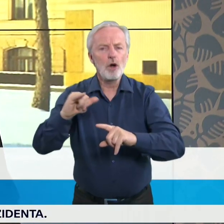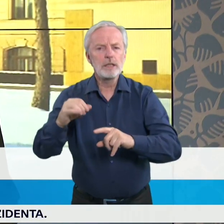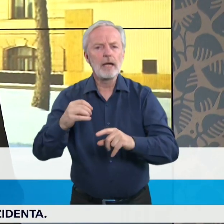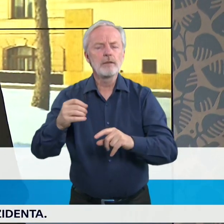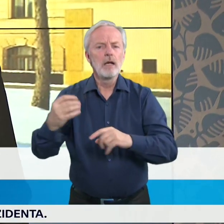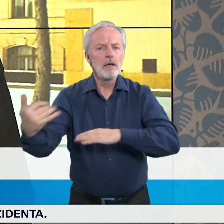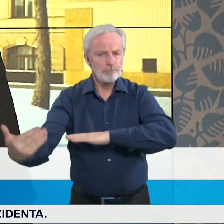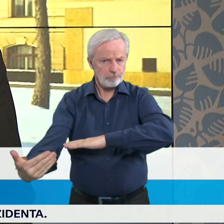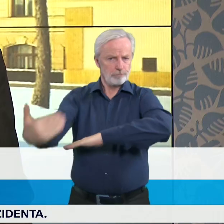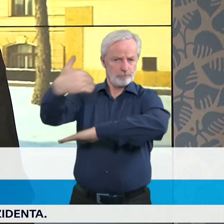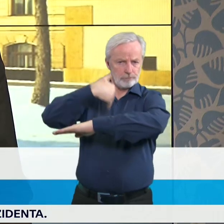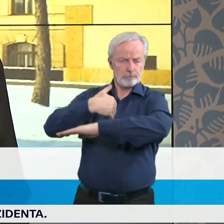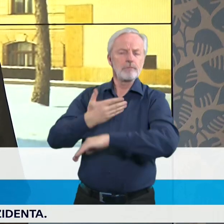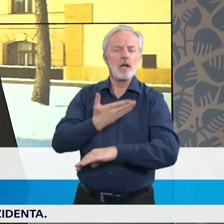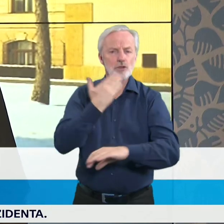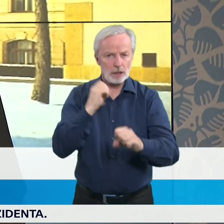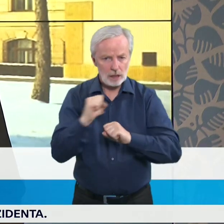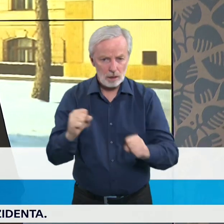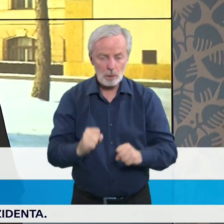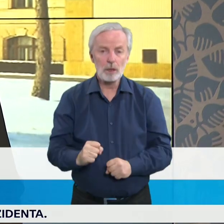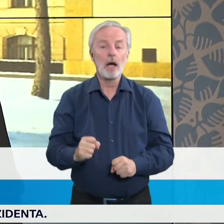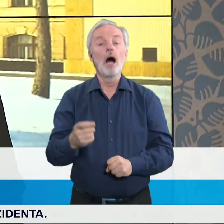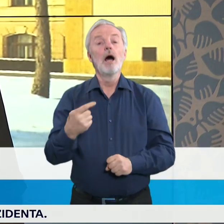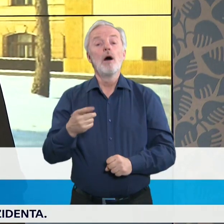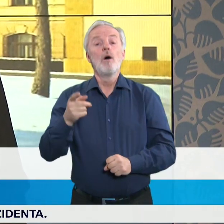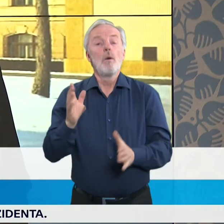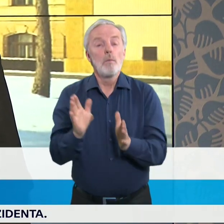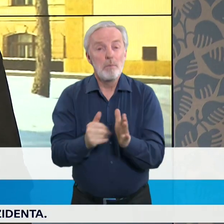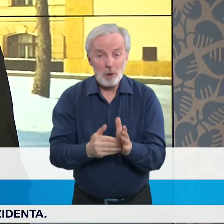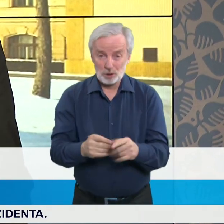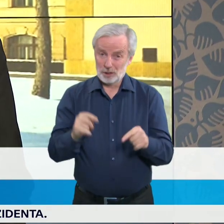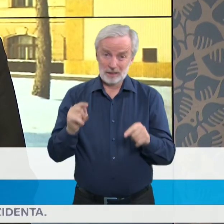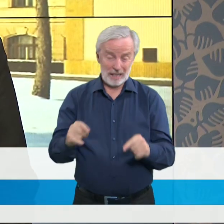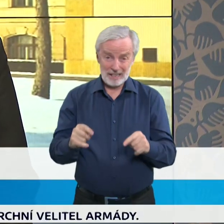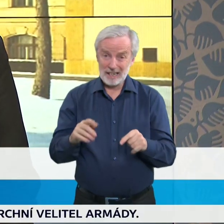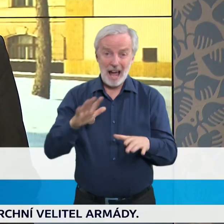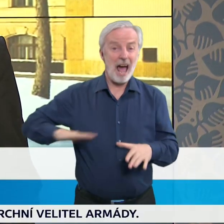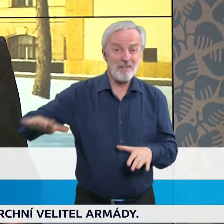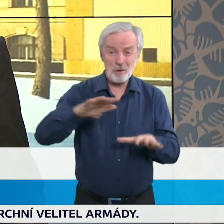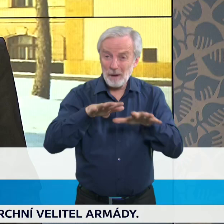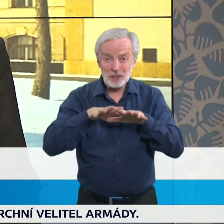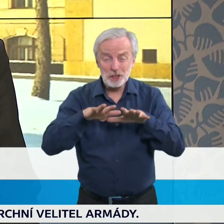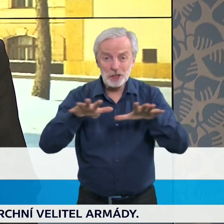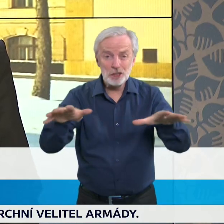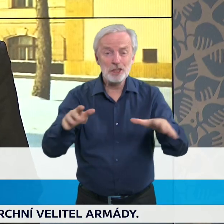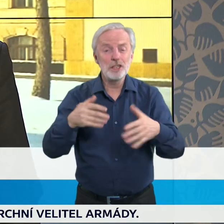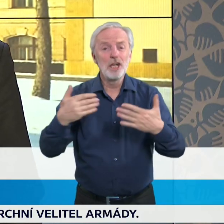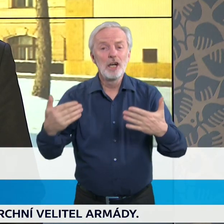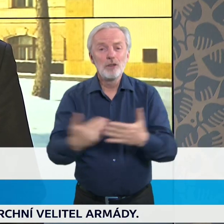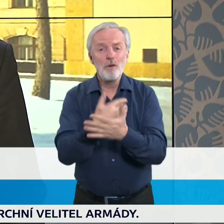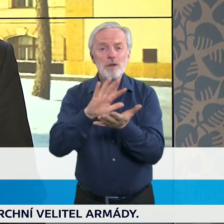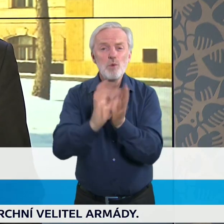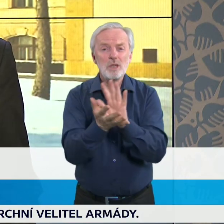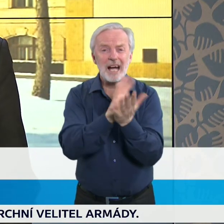Chtěl bych zdůraznit, že my musíme reagovat na šíření nových mutací koronaviru, stejně jako například Francie, Belgie